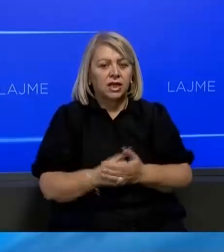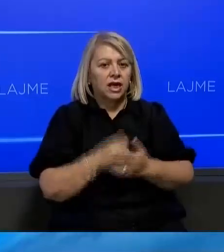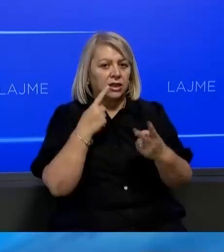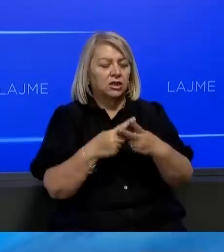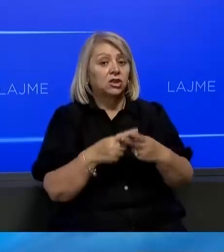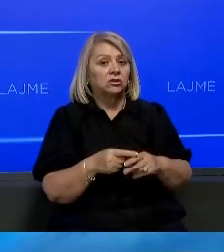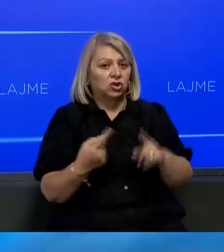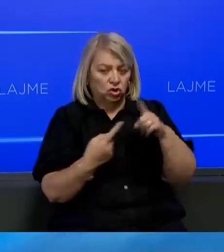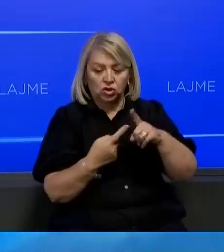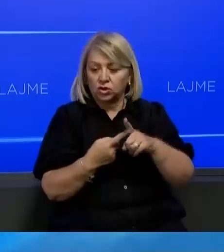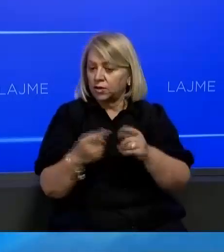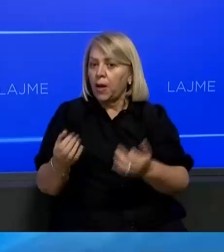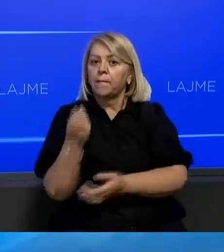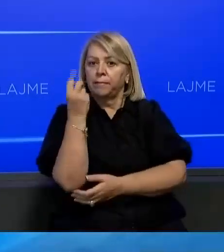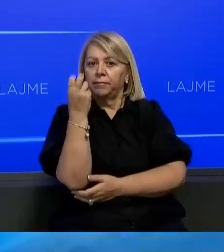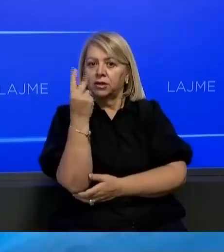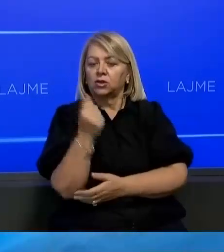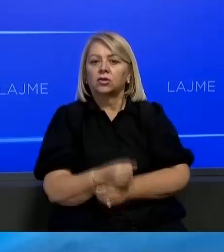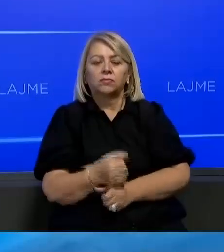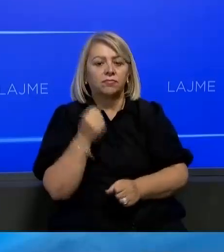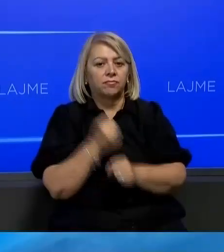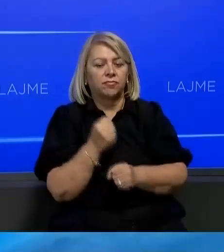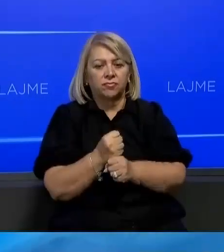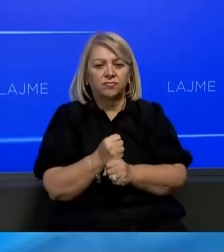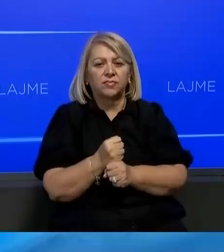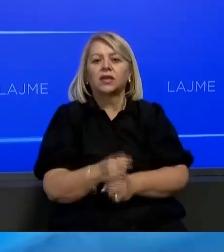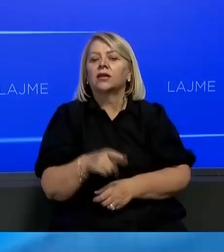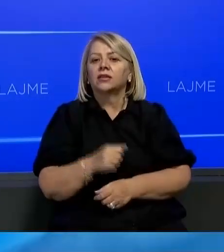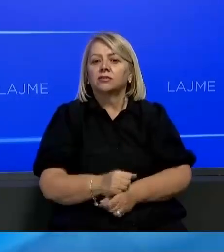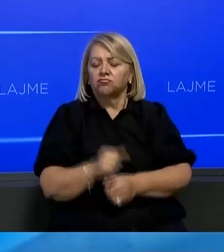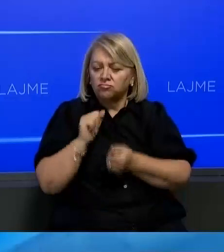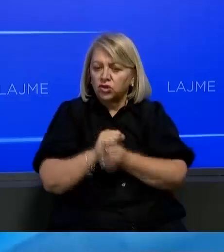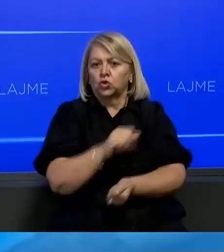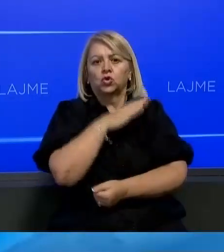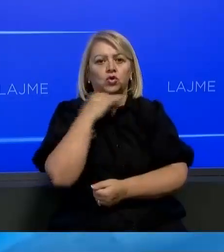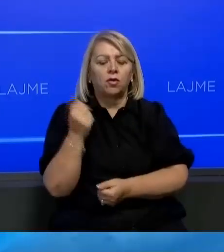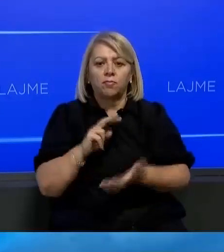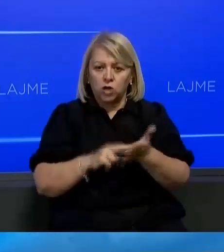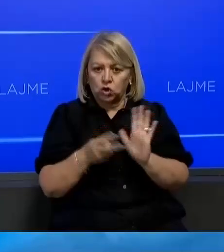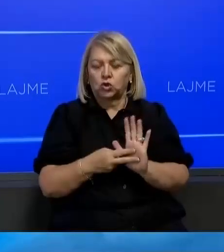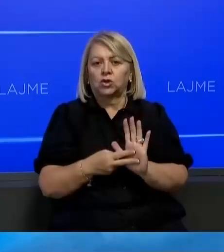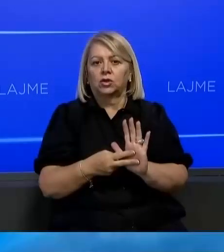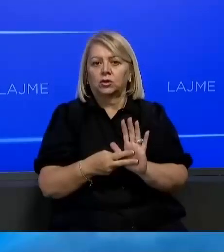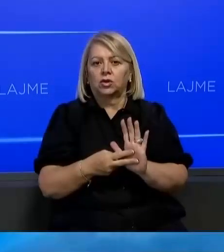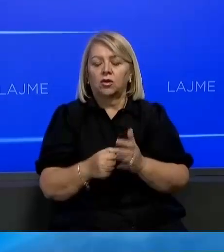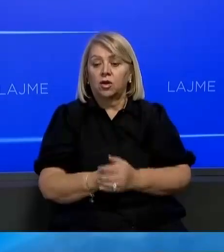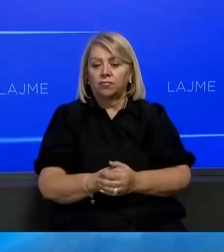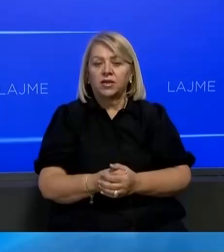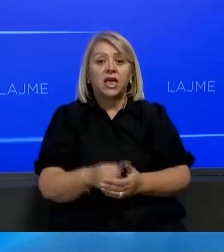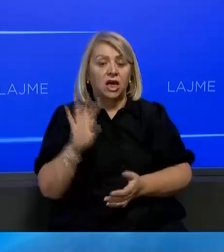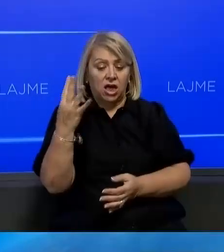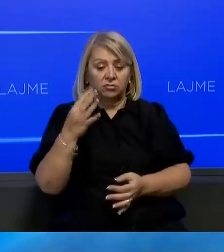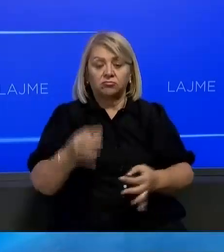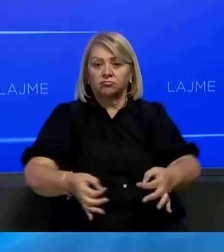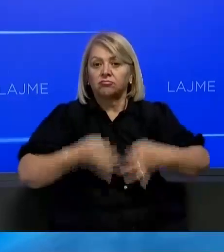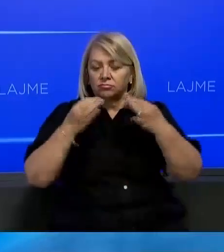Fijan tha se në Prishtin kam punuar në zhvillimin e një ndryshimi radical në politikat e Bienales. Kjo edicion i 14 i